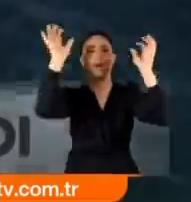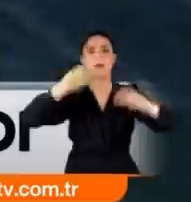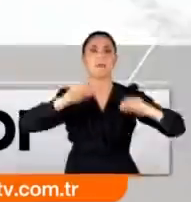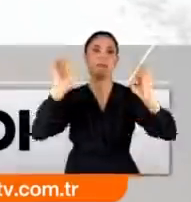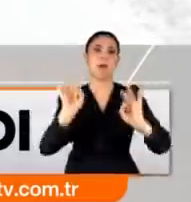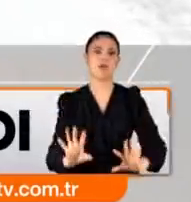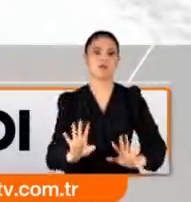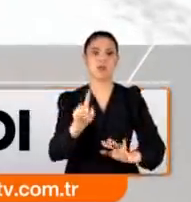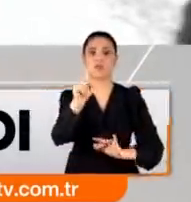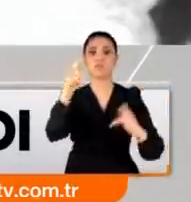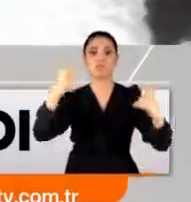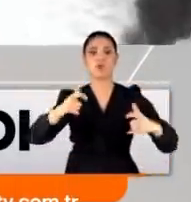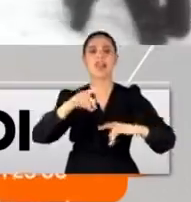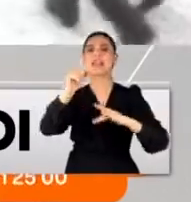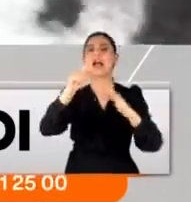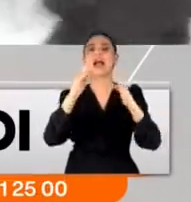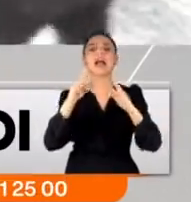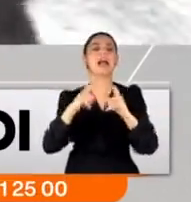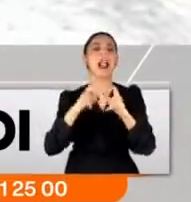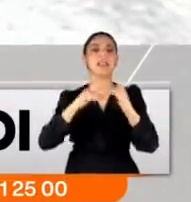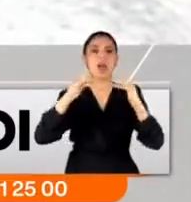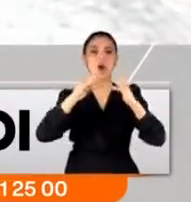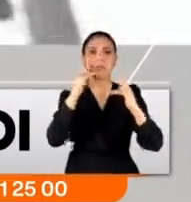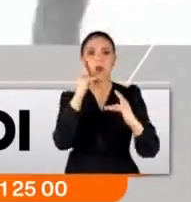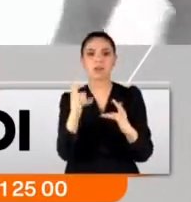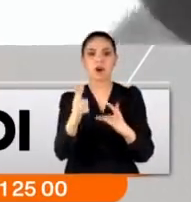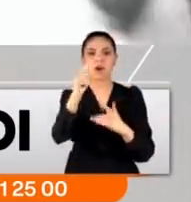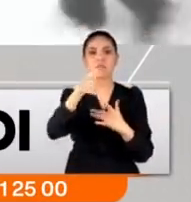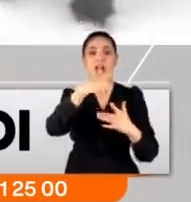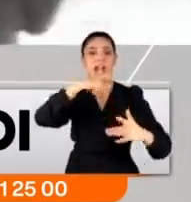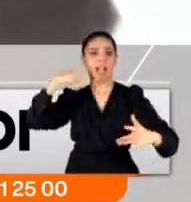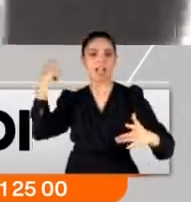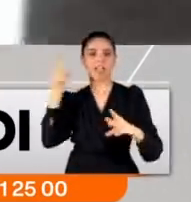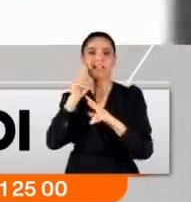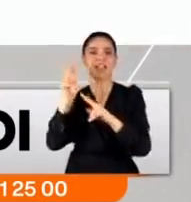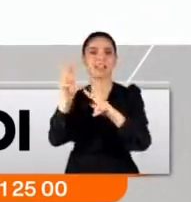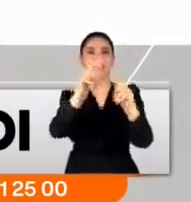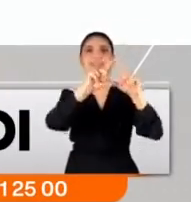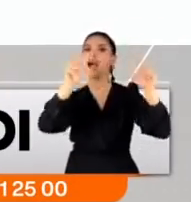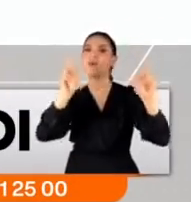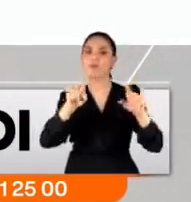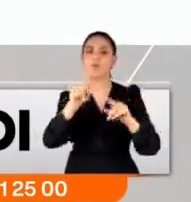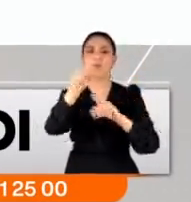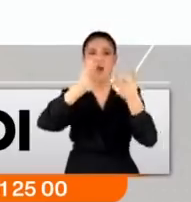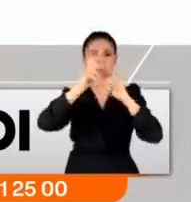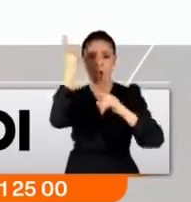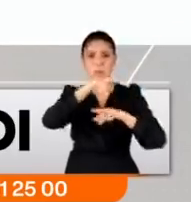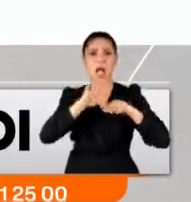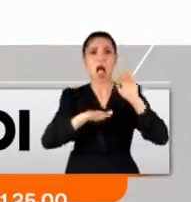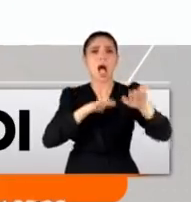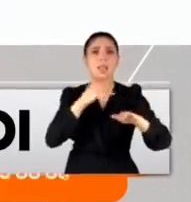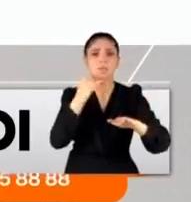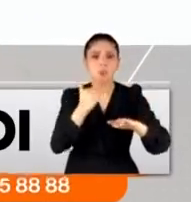başlayacak. Burası da Galata Köprüsü. O yıllarda deyim yerindeyse tablo gibi bir görüntü vardı. Kardan adım atılmıyordu. Her yer